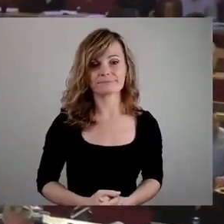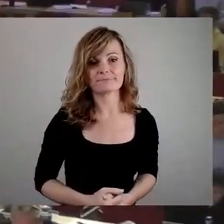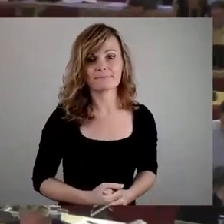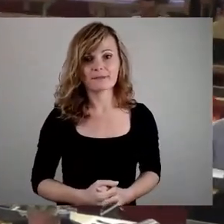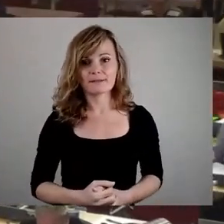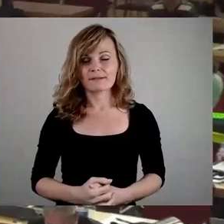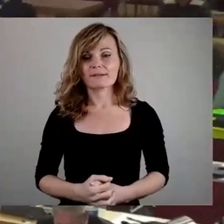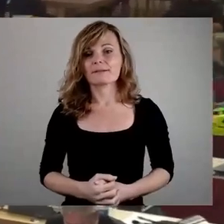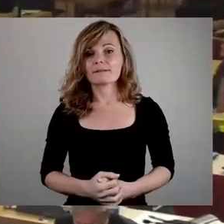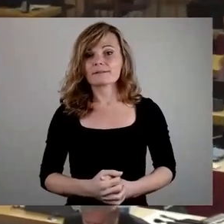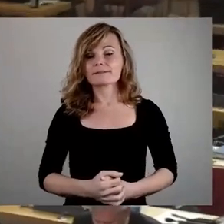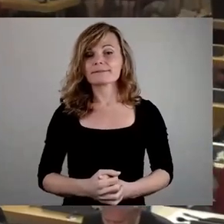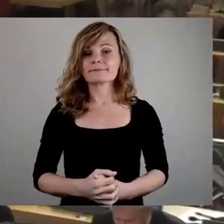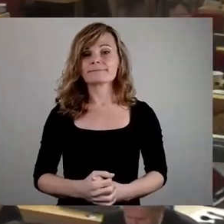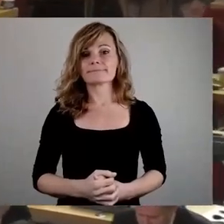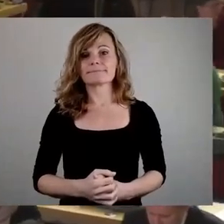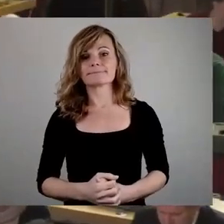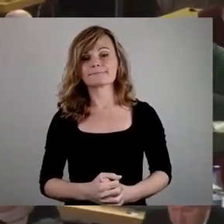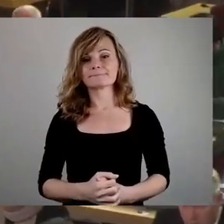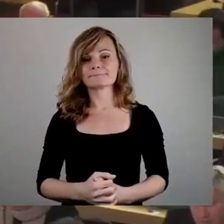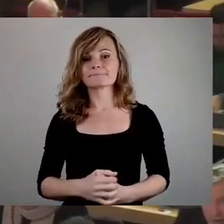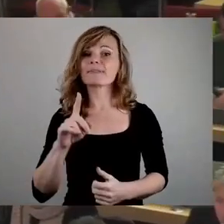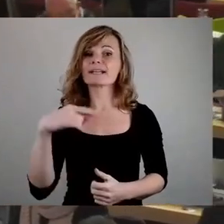Als Nächstes für die CDU-Fraktion Herr Schmidt.